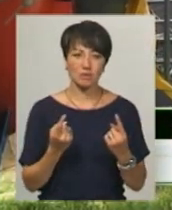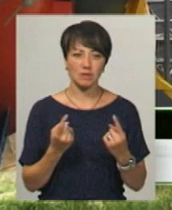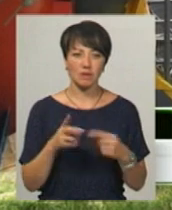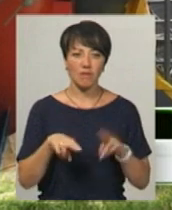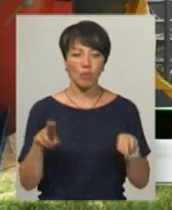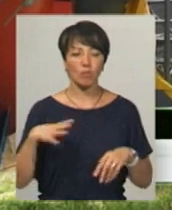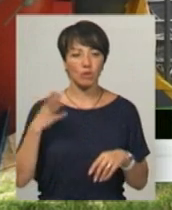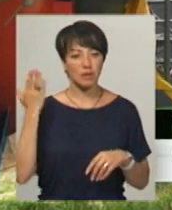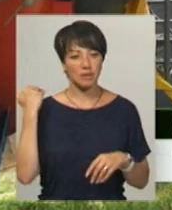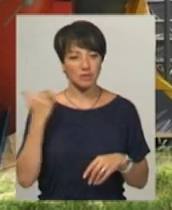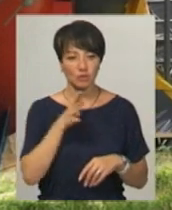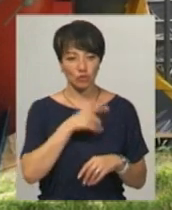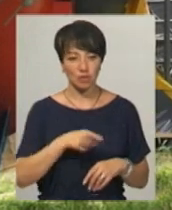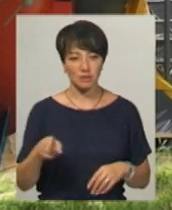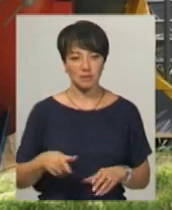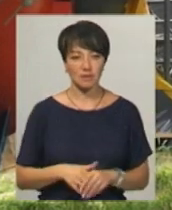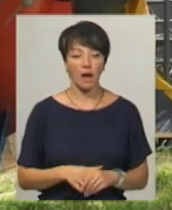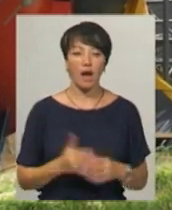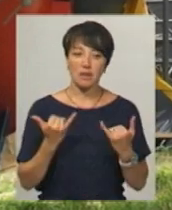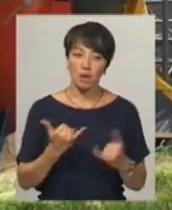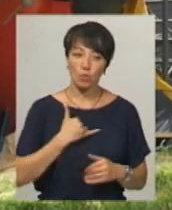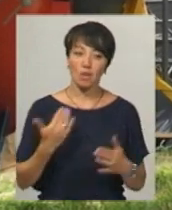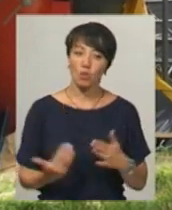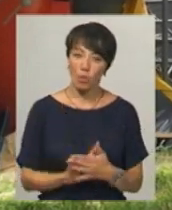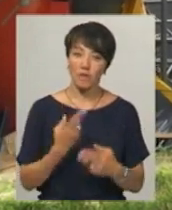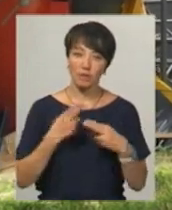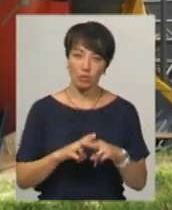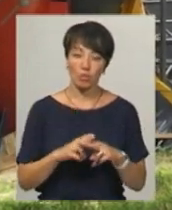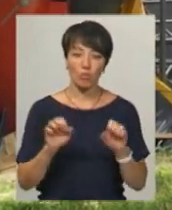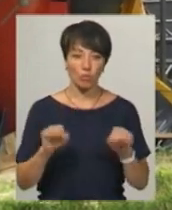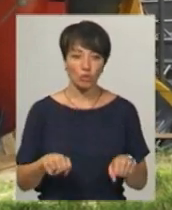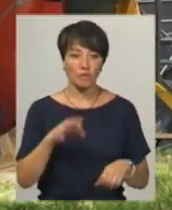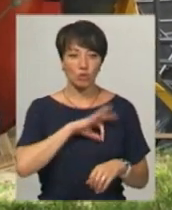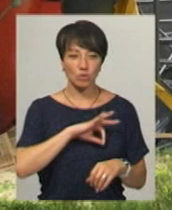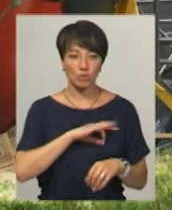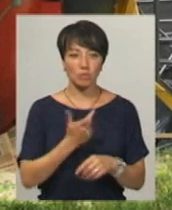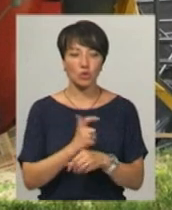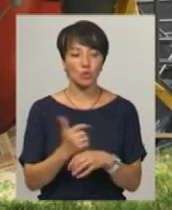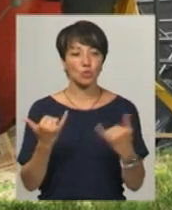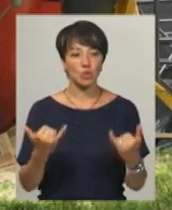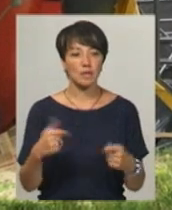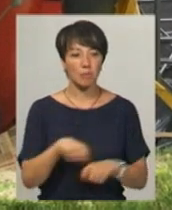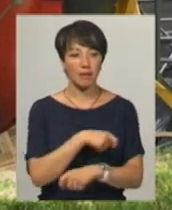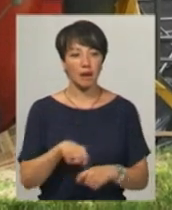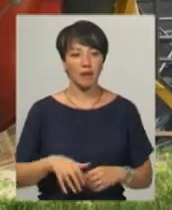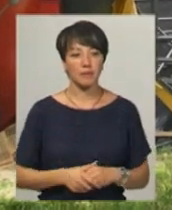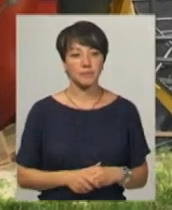краски, які були в той час. У зараз нові технології, ми можемо використовувати більш сучасні матеріали,